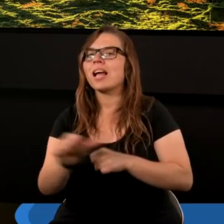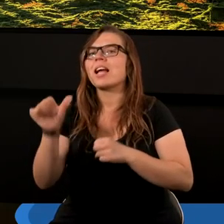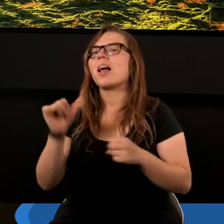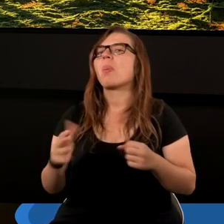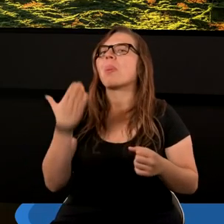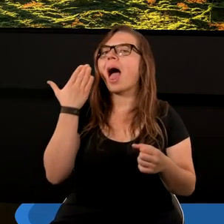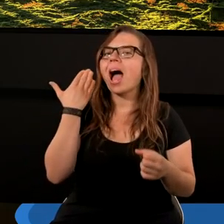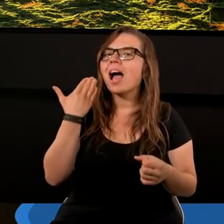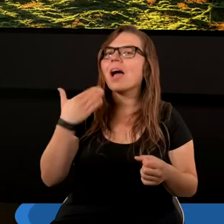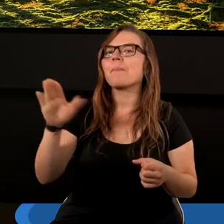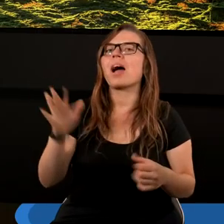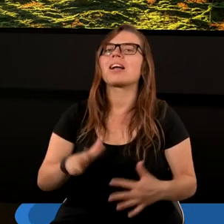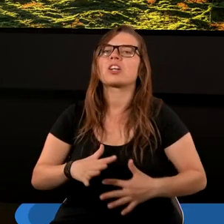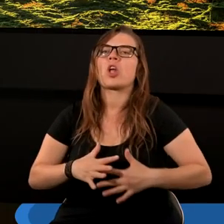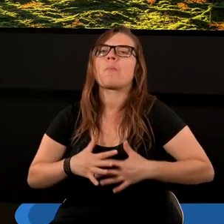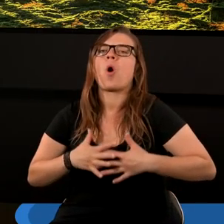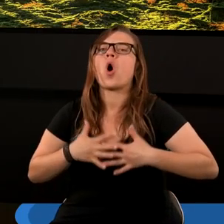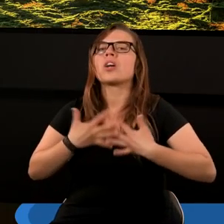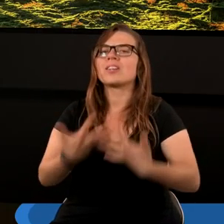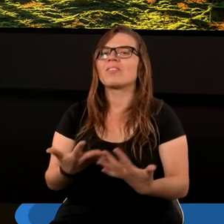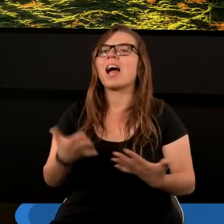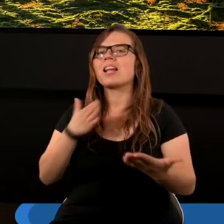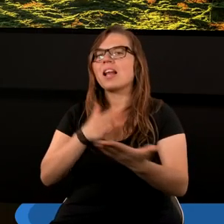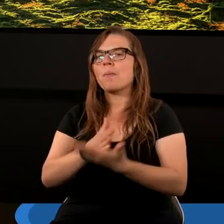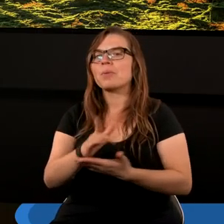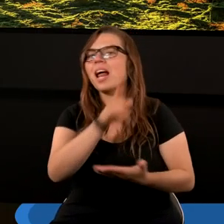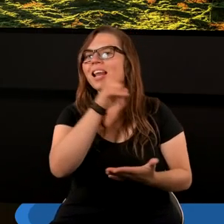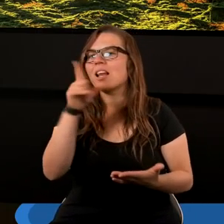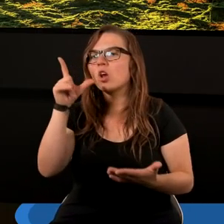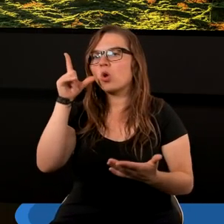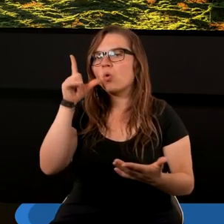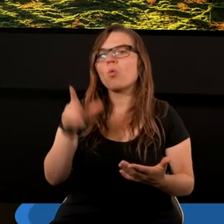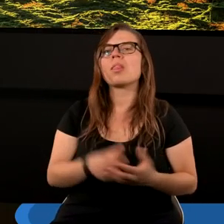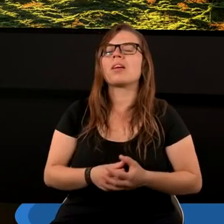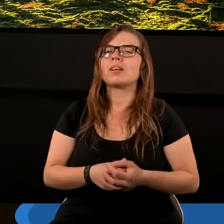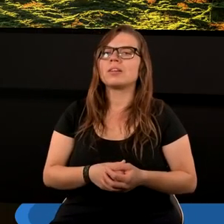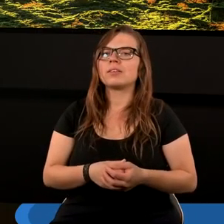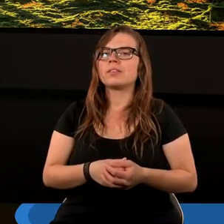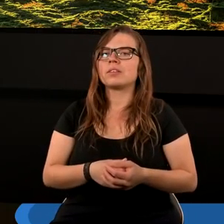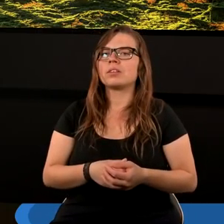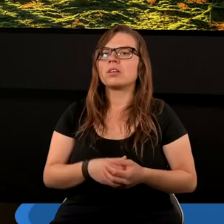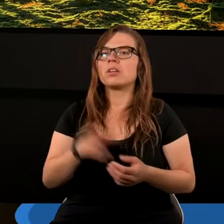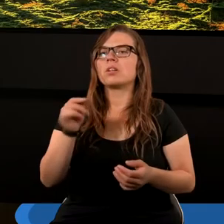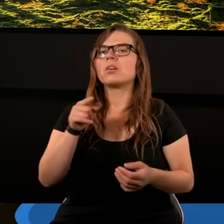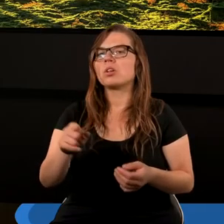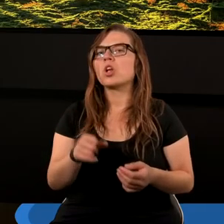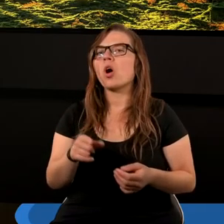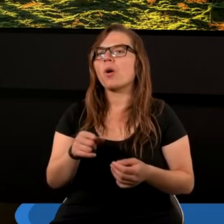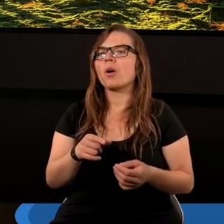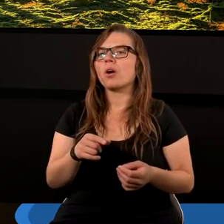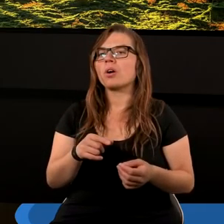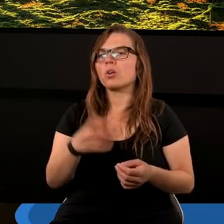najbardziej podziwiana przez ludzi? Bo to